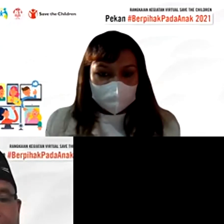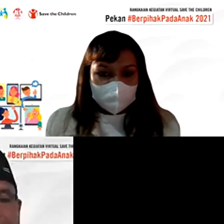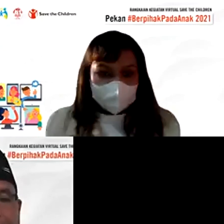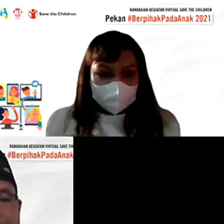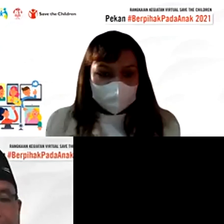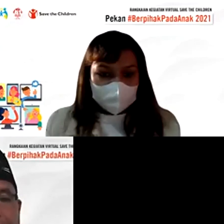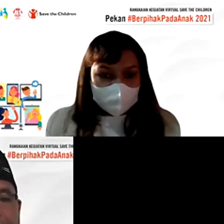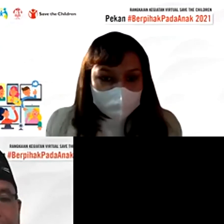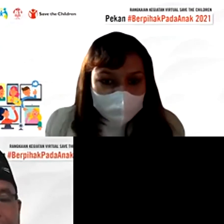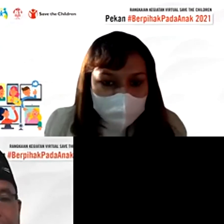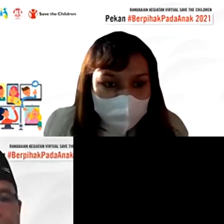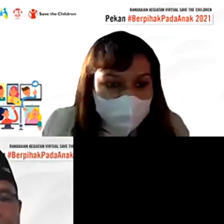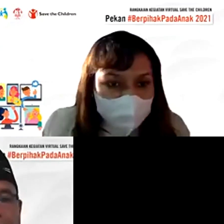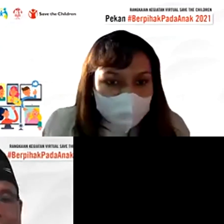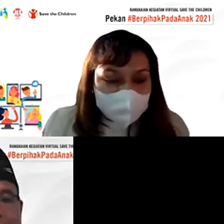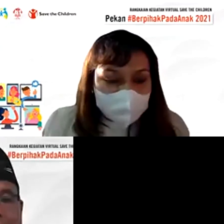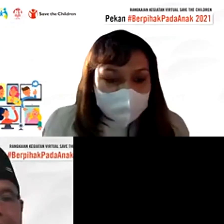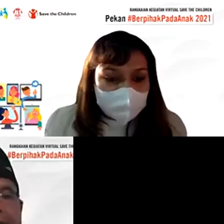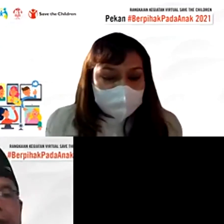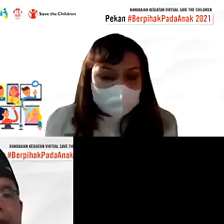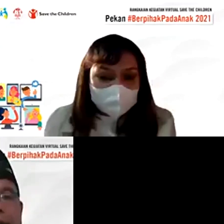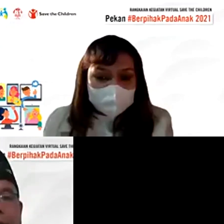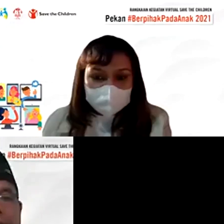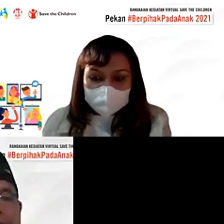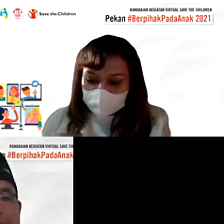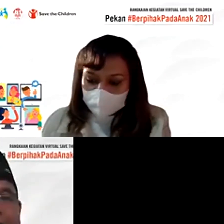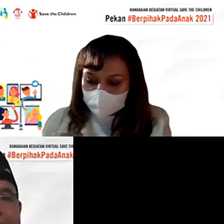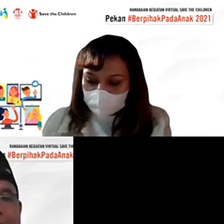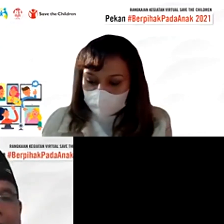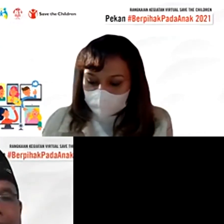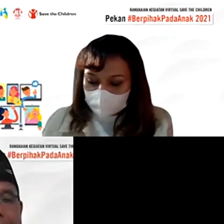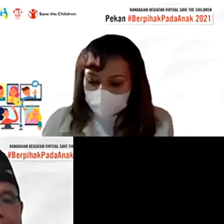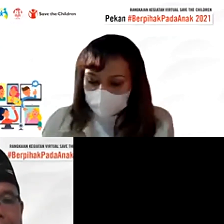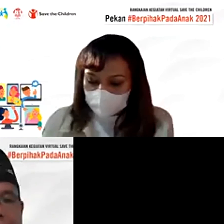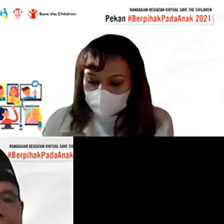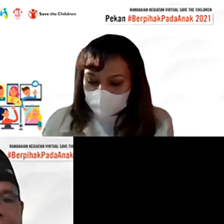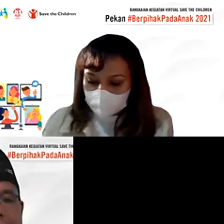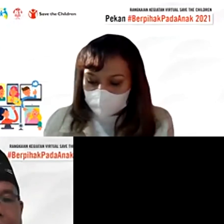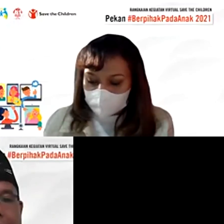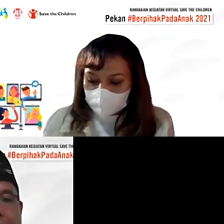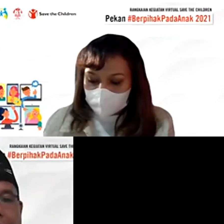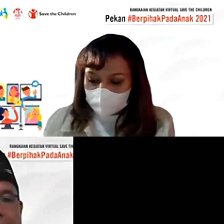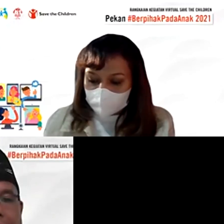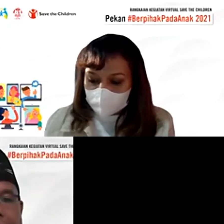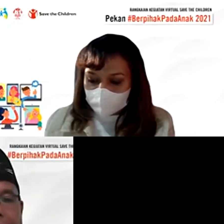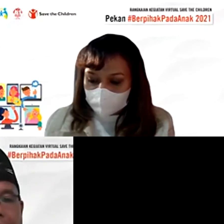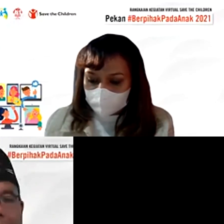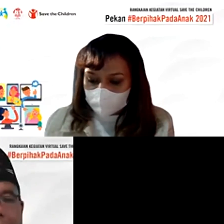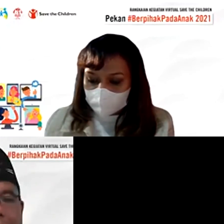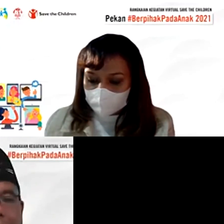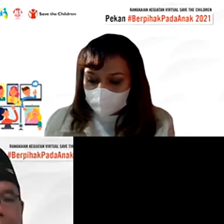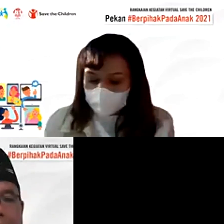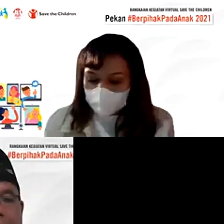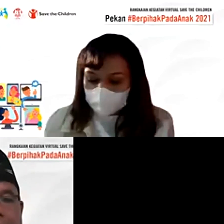kesenjangan dalam hal hubungan emosional agar jangan sampai ya katakanlah mereka